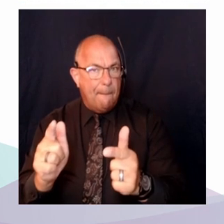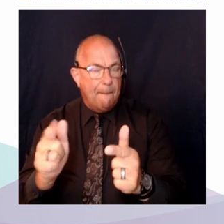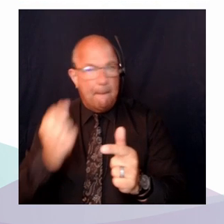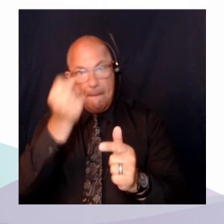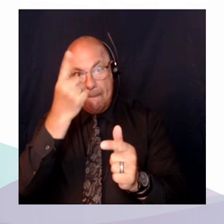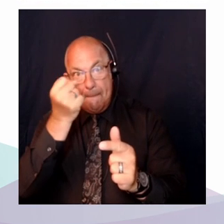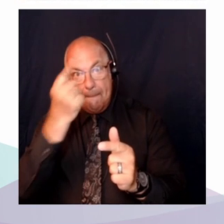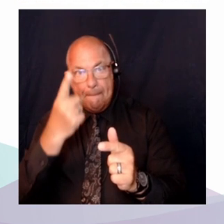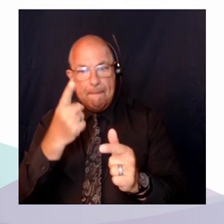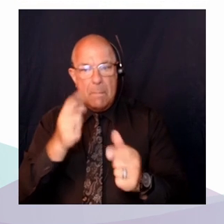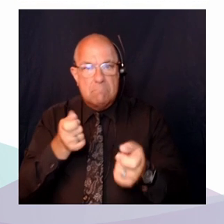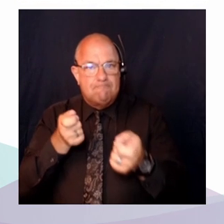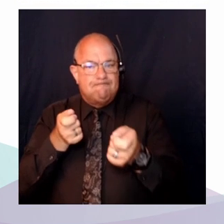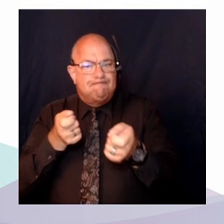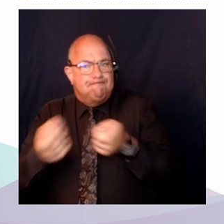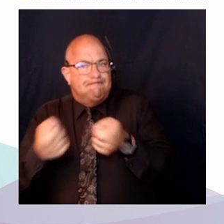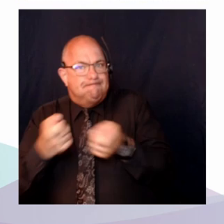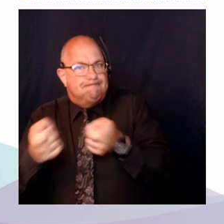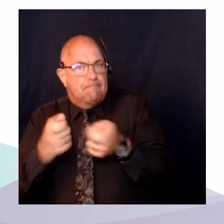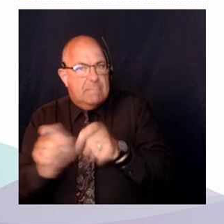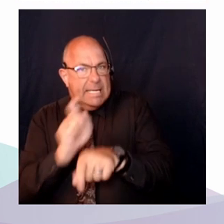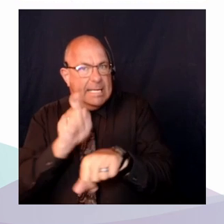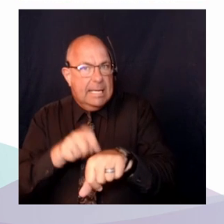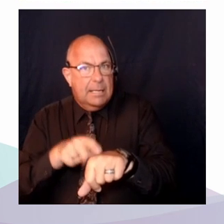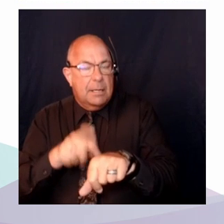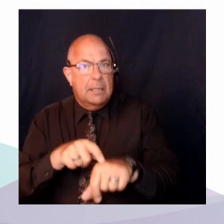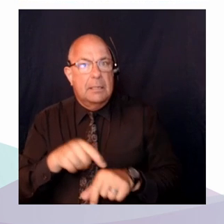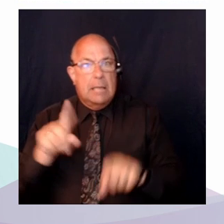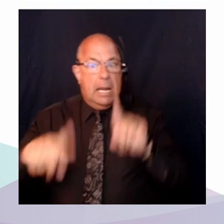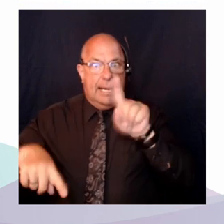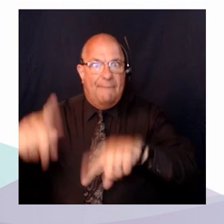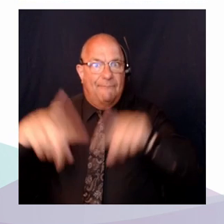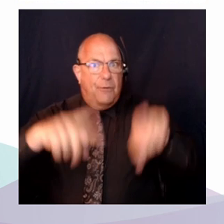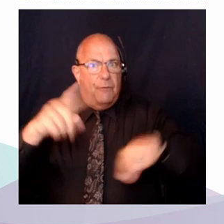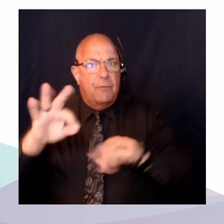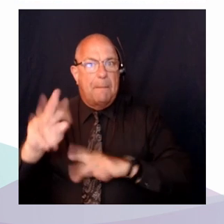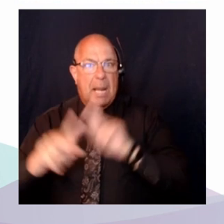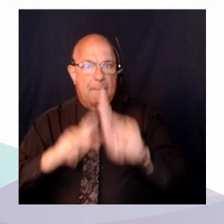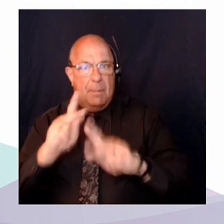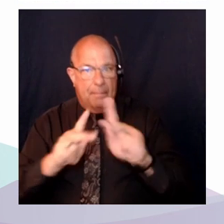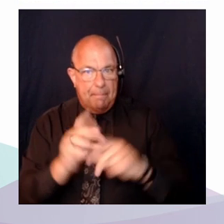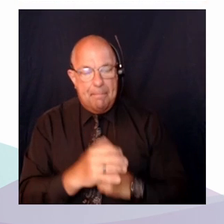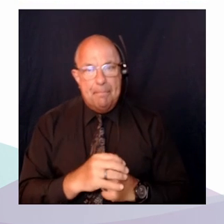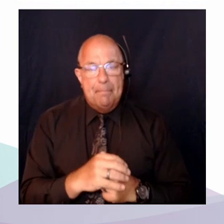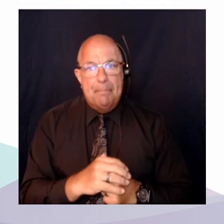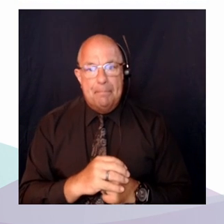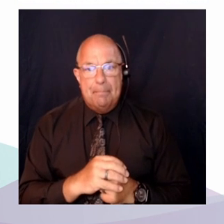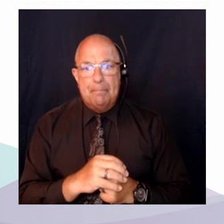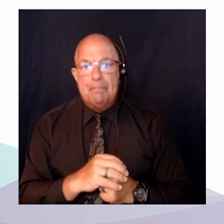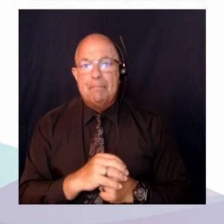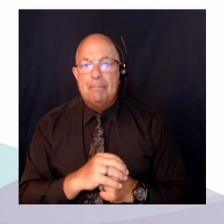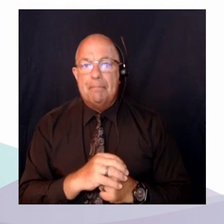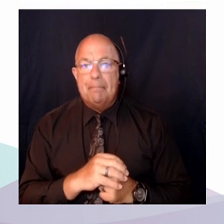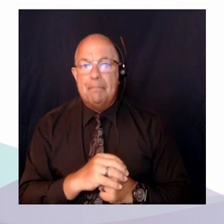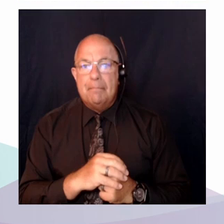par les différences entre les personnes. Les droits économiques et sociaux imposent aux États,